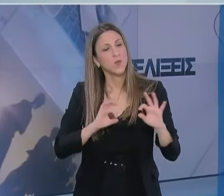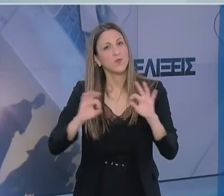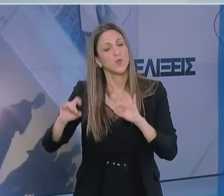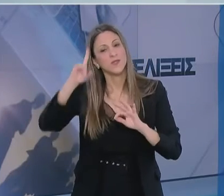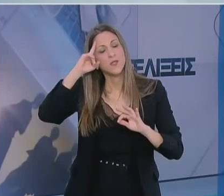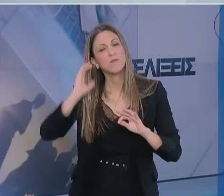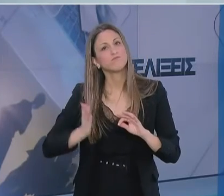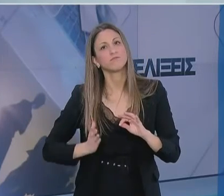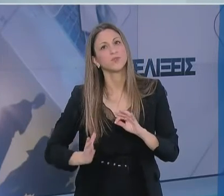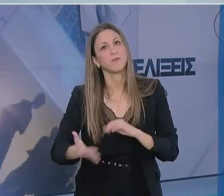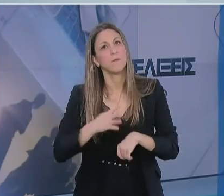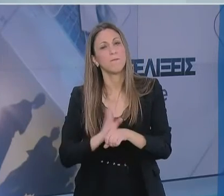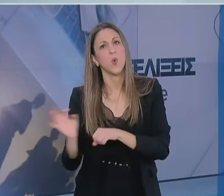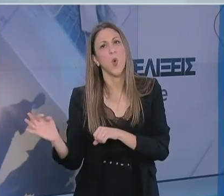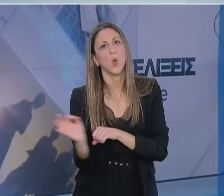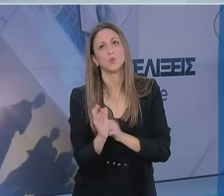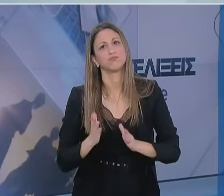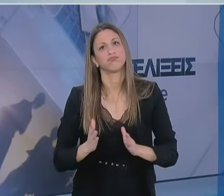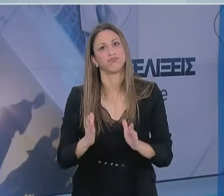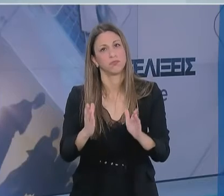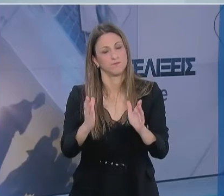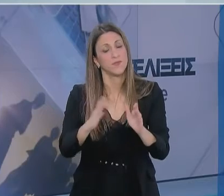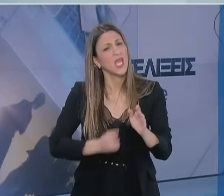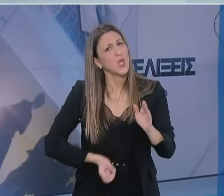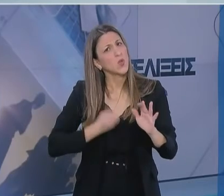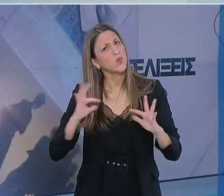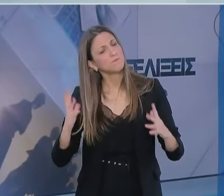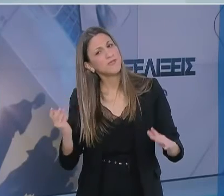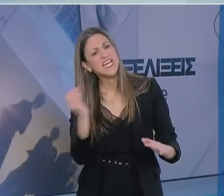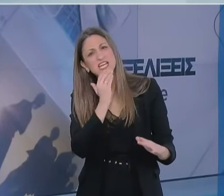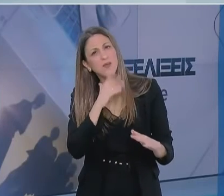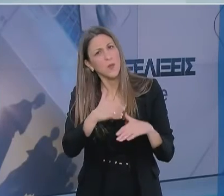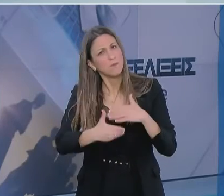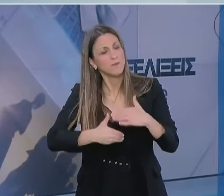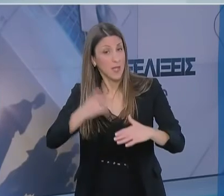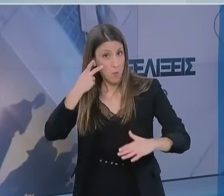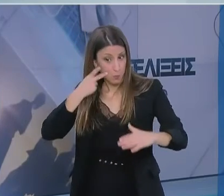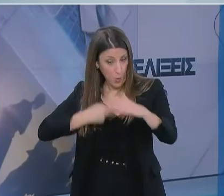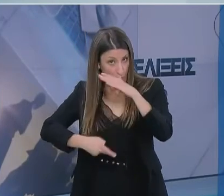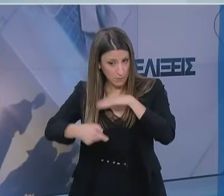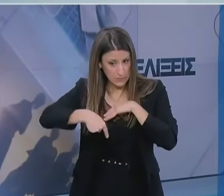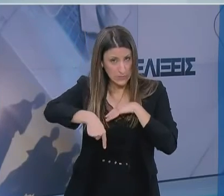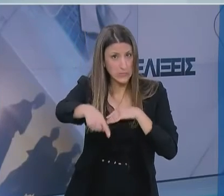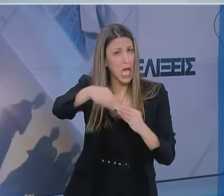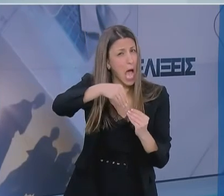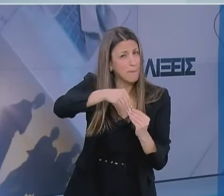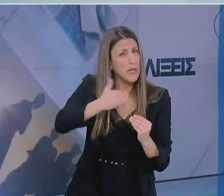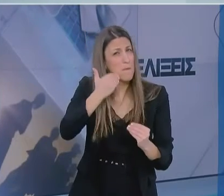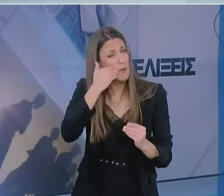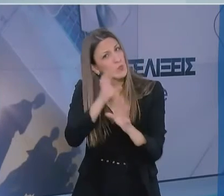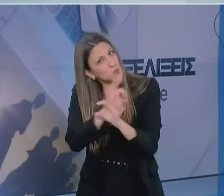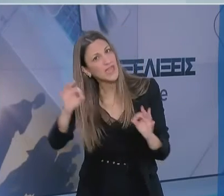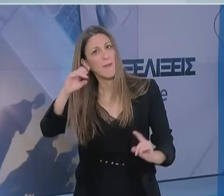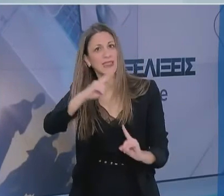επιδημιολογική πορεία του ιού σε μια χώρα. Νομίζω πολύ γρήγορα η πρόβλεψή μου εντός του επόμενου μήνα θα έχουμε τέτοια τεστ